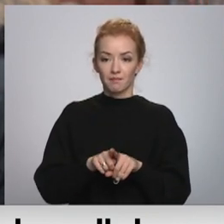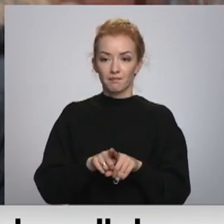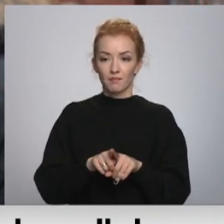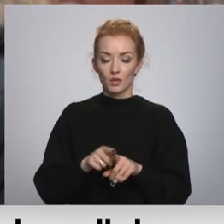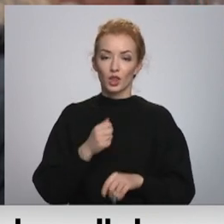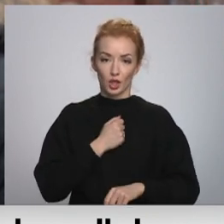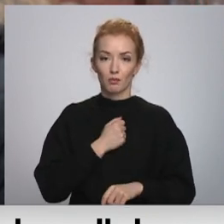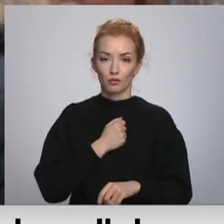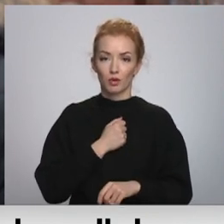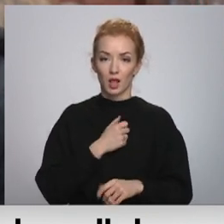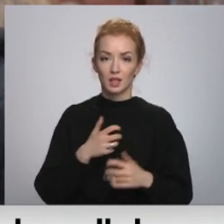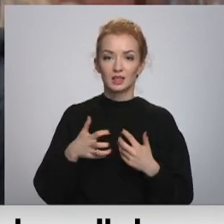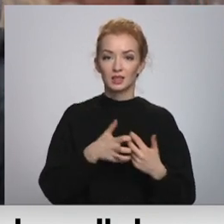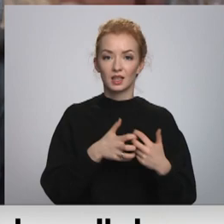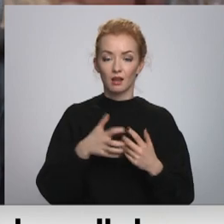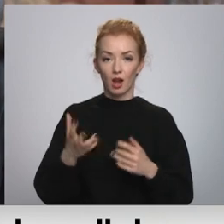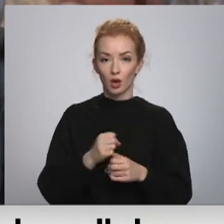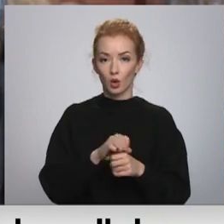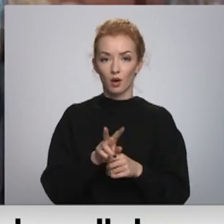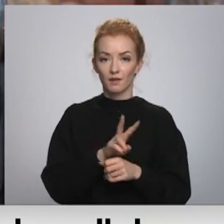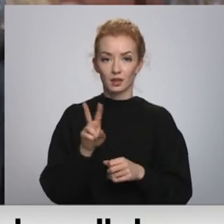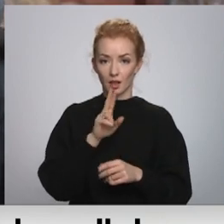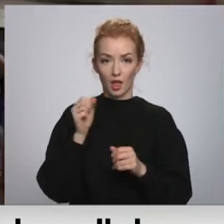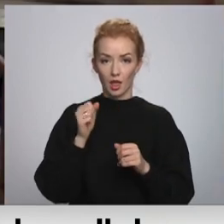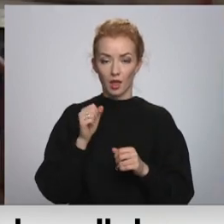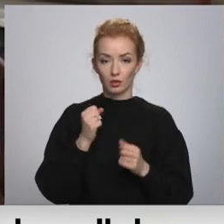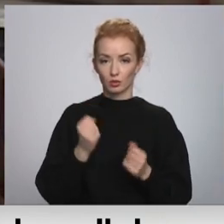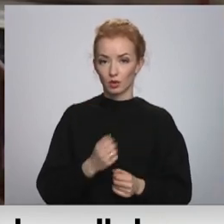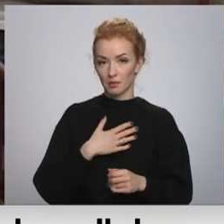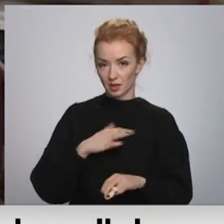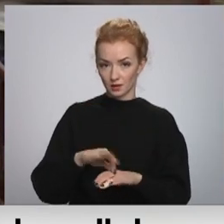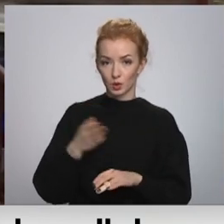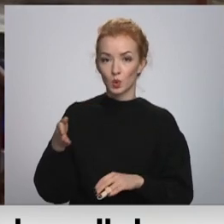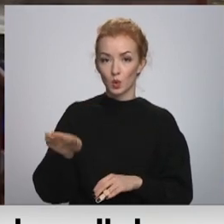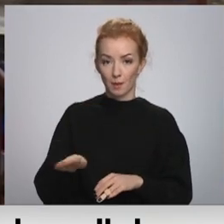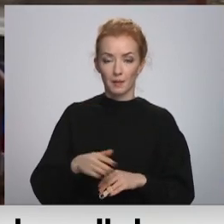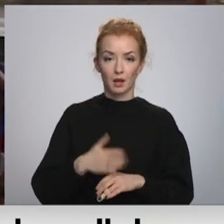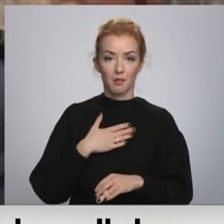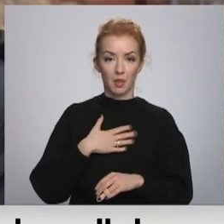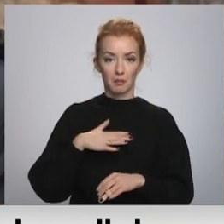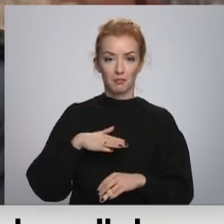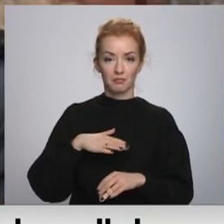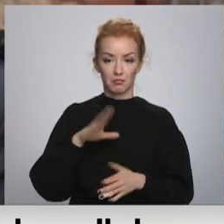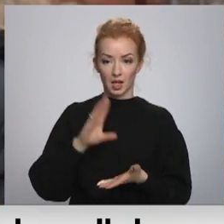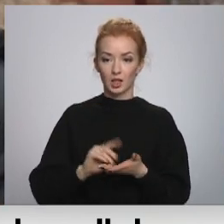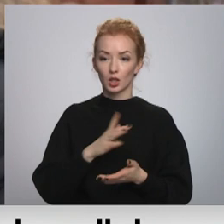diemžēl, cīņo ar Covidu neizturēja mans vīrs. Mana pieredze ir ļoti sāpīga.